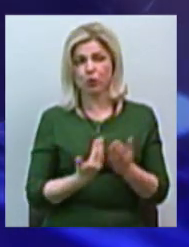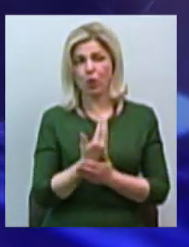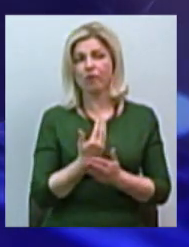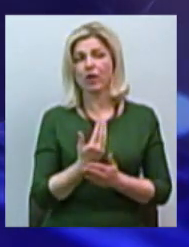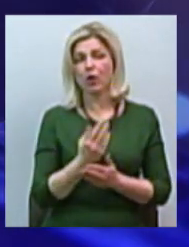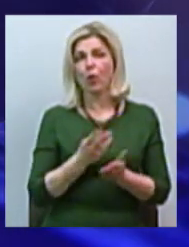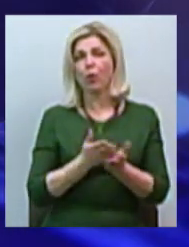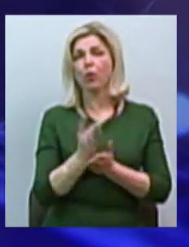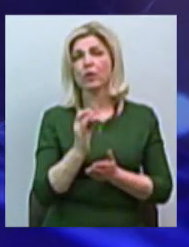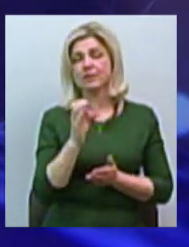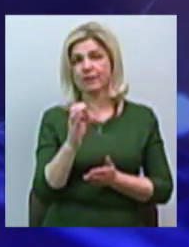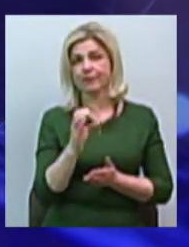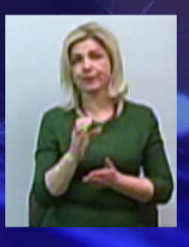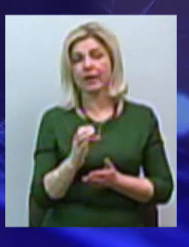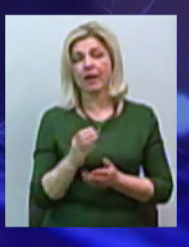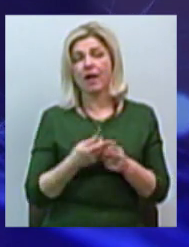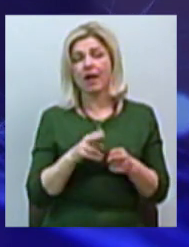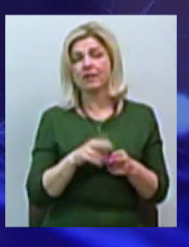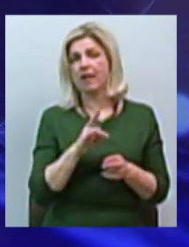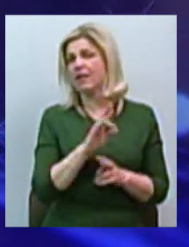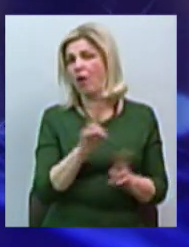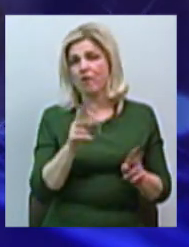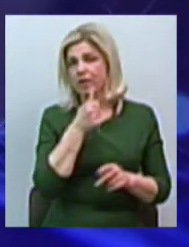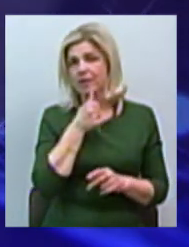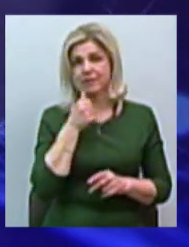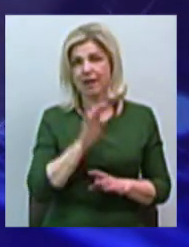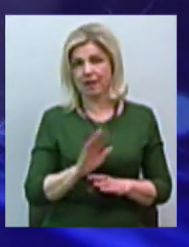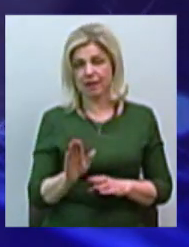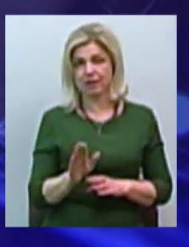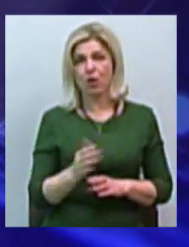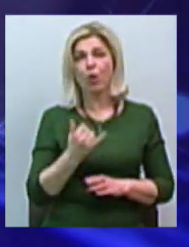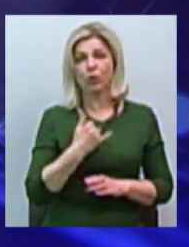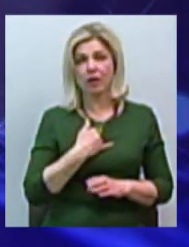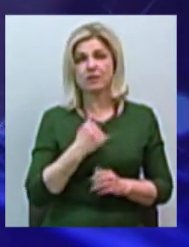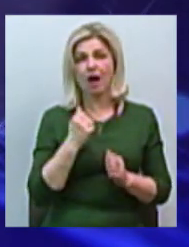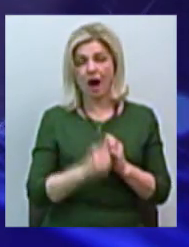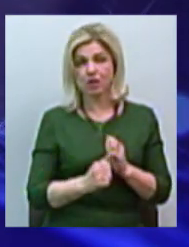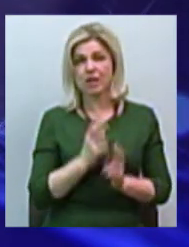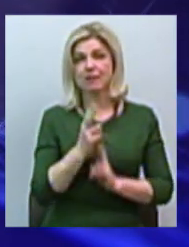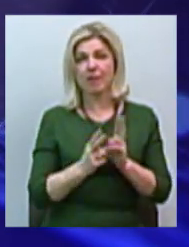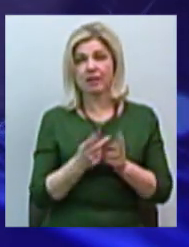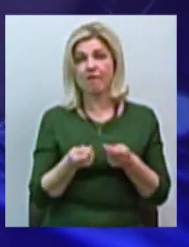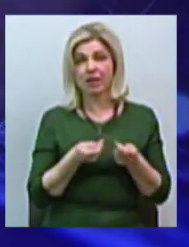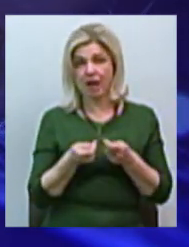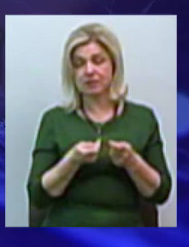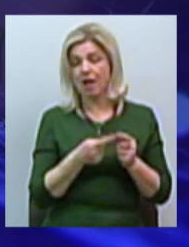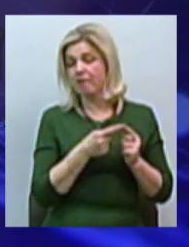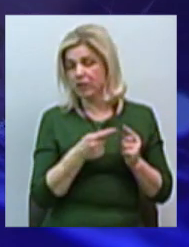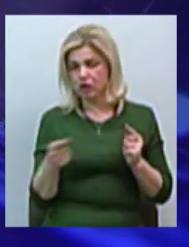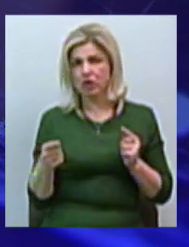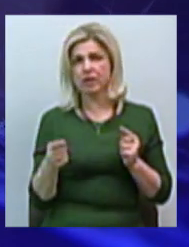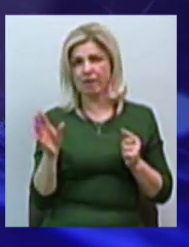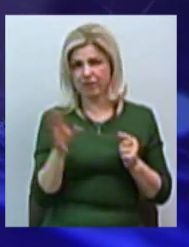Почему так? Это, опять же, для кого не секрет. У нас каждая зміна власть на протяжі всіх